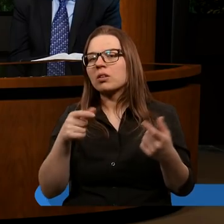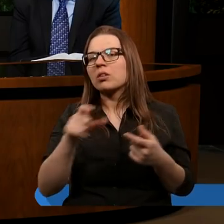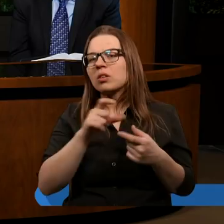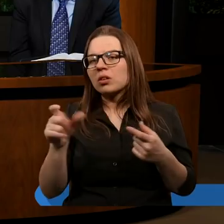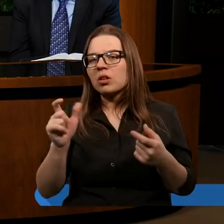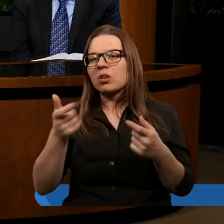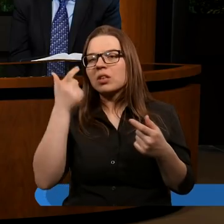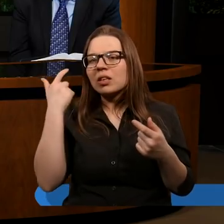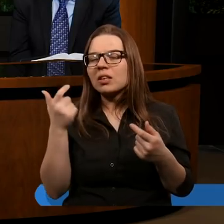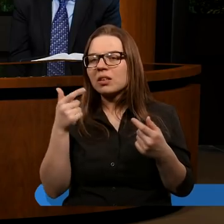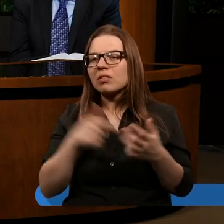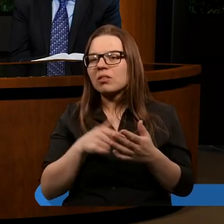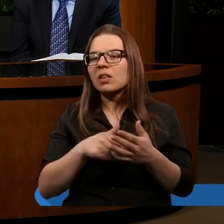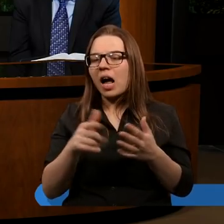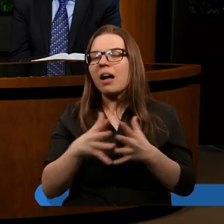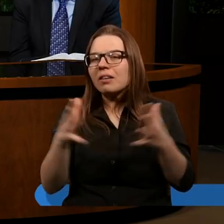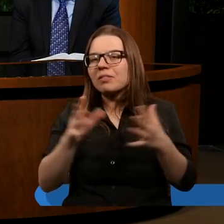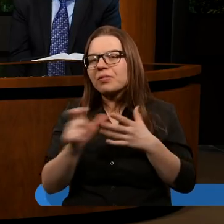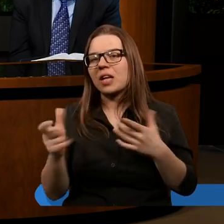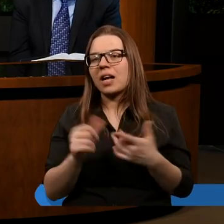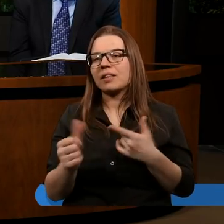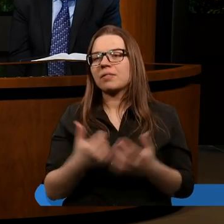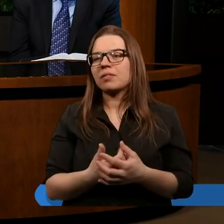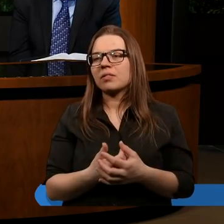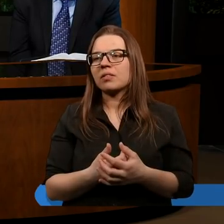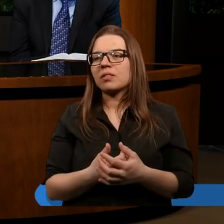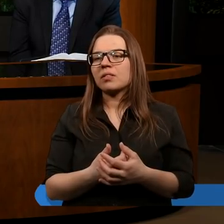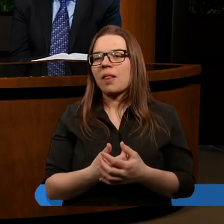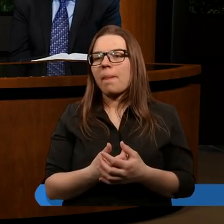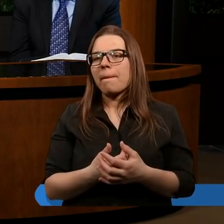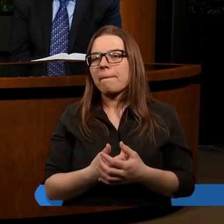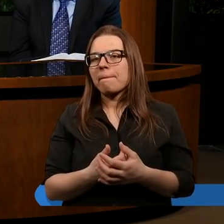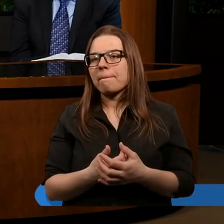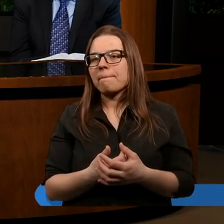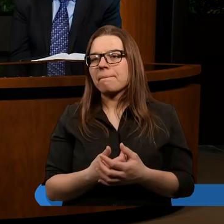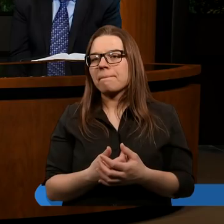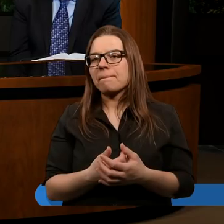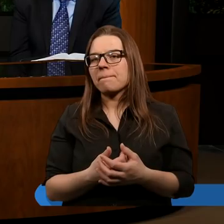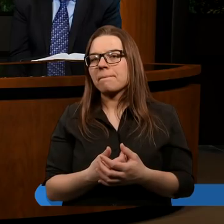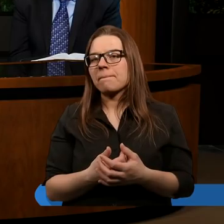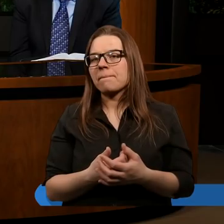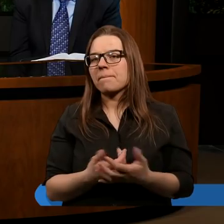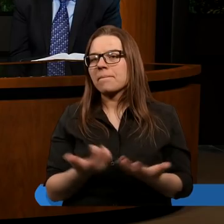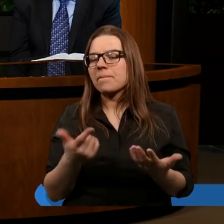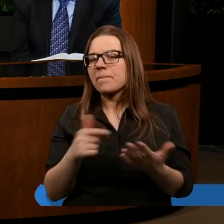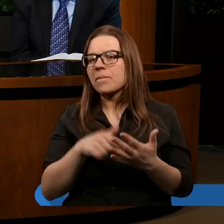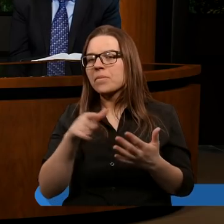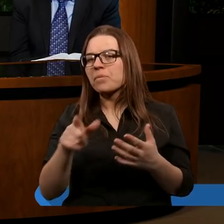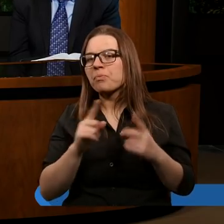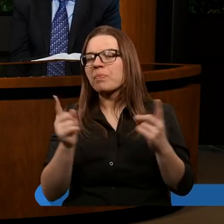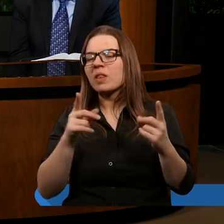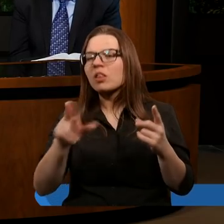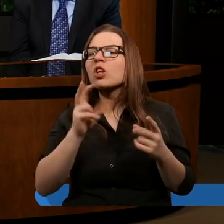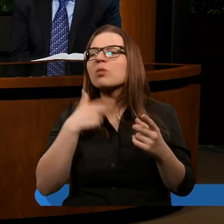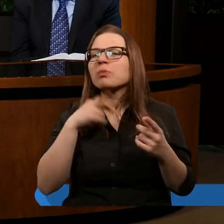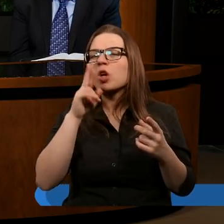Wyartykułujmy to jeszcze raz wyraźnie. Oni są ubrani w białe szaty. Co to za szaty? Z czym nam się